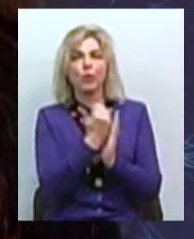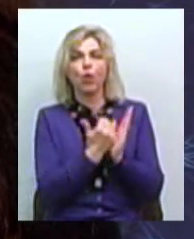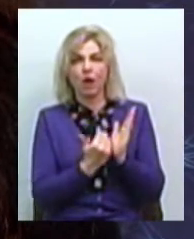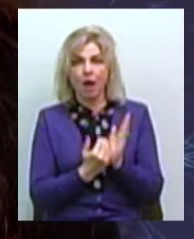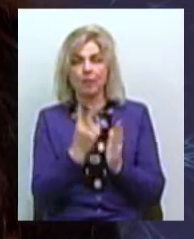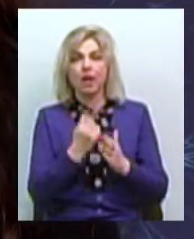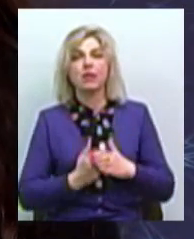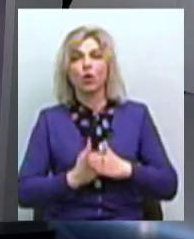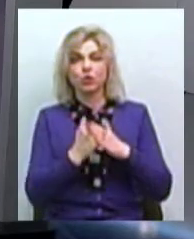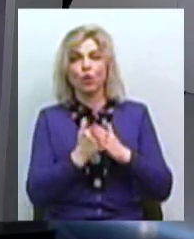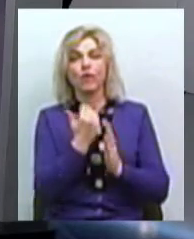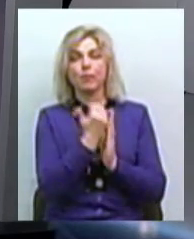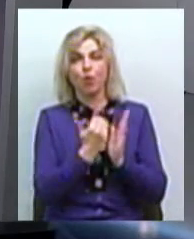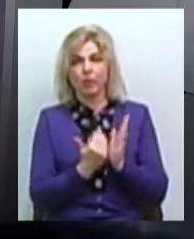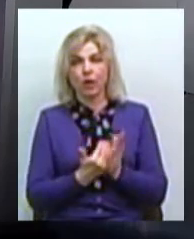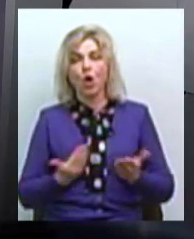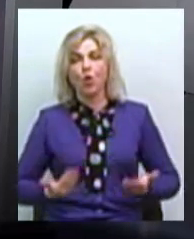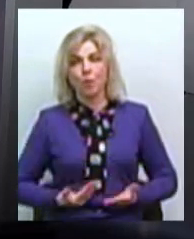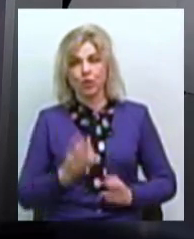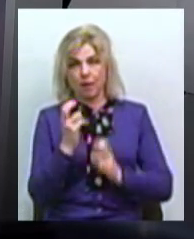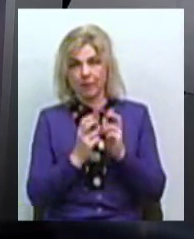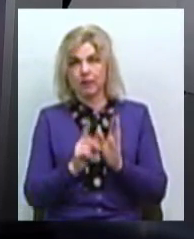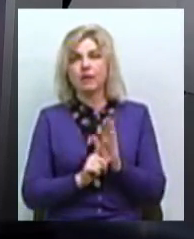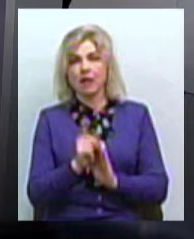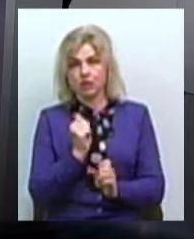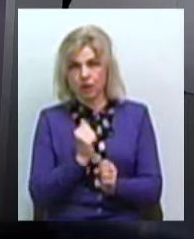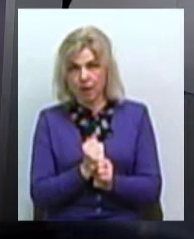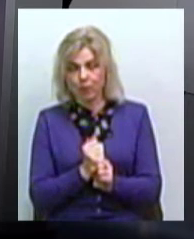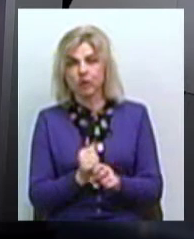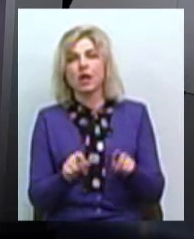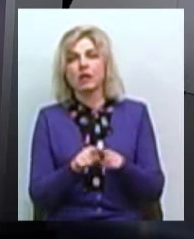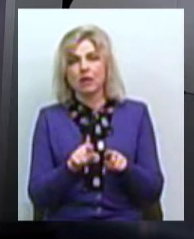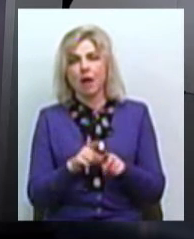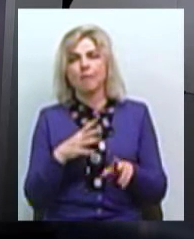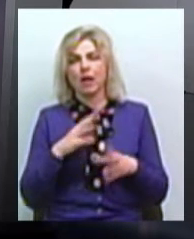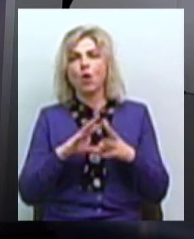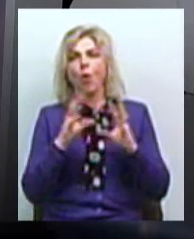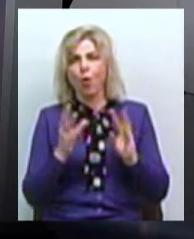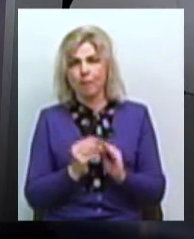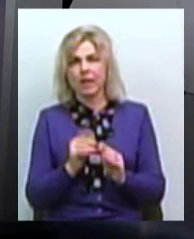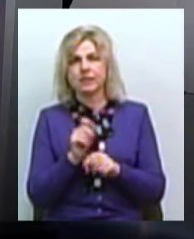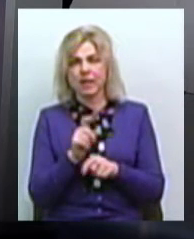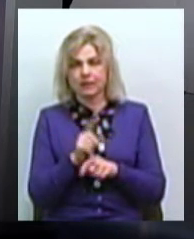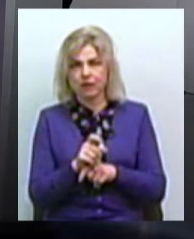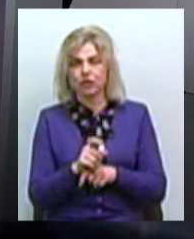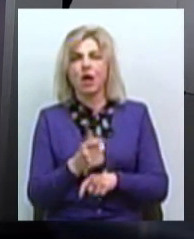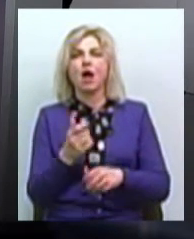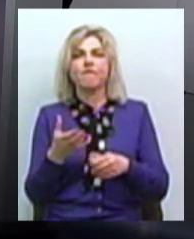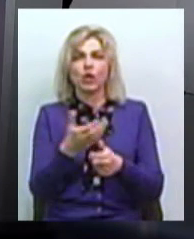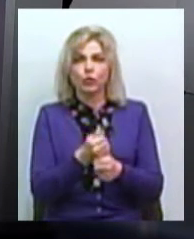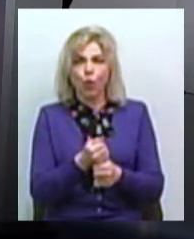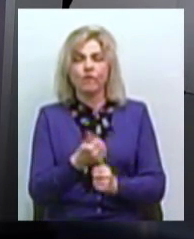основі цієї програми комунальне підприємство почало свою роботу, так само був комплекс задач, який був на основі відлов стерилізації, вакцинації,